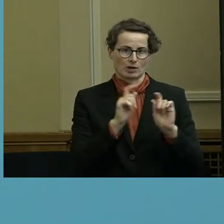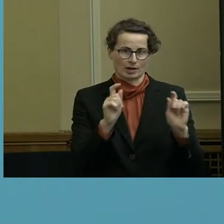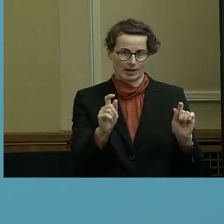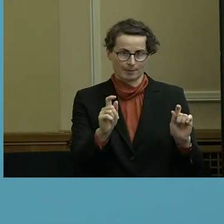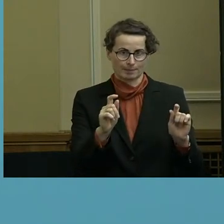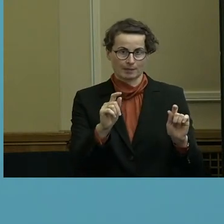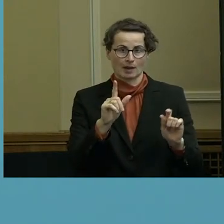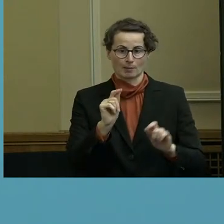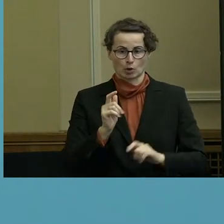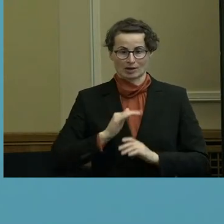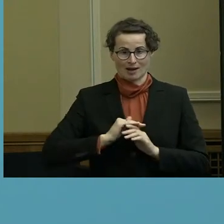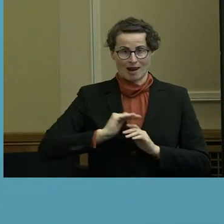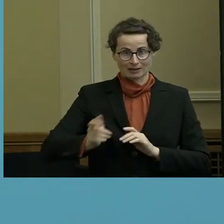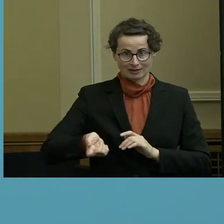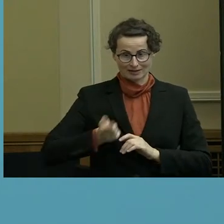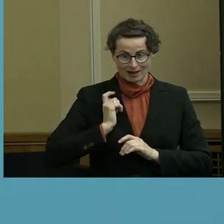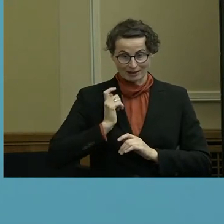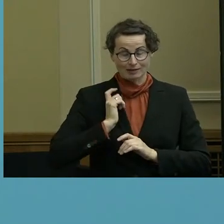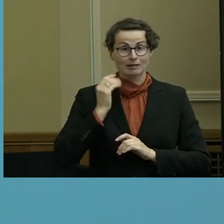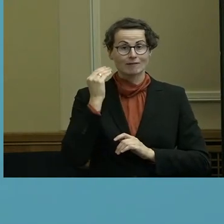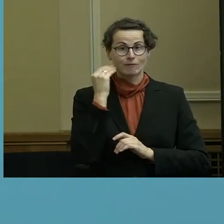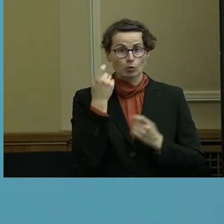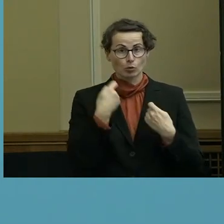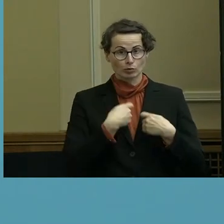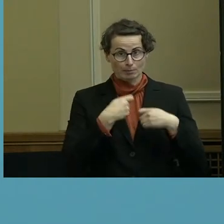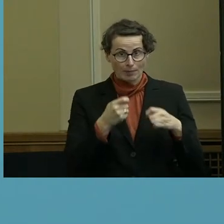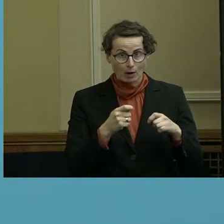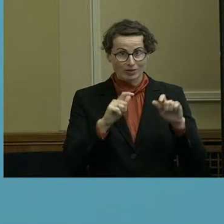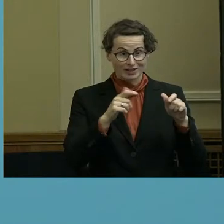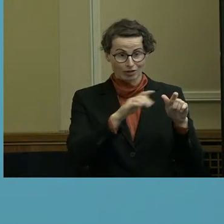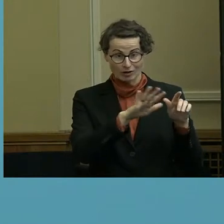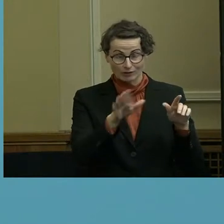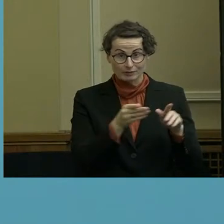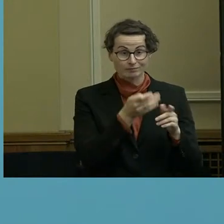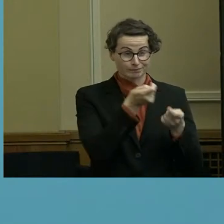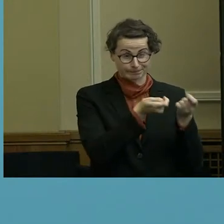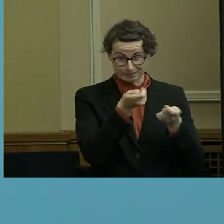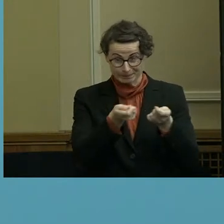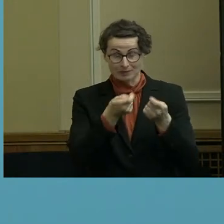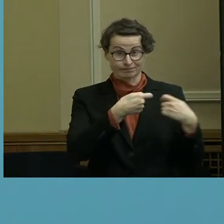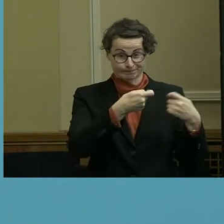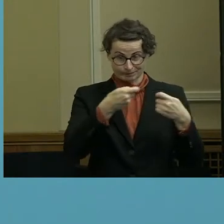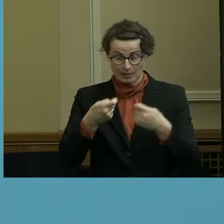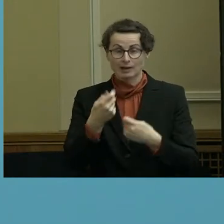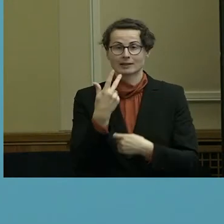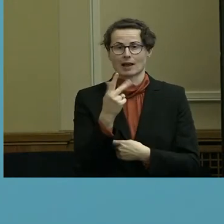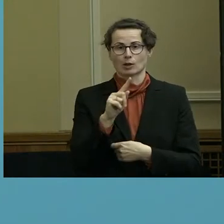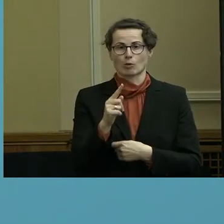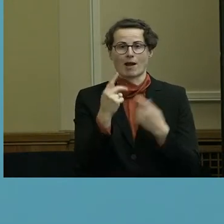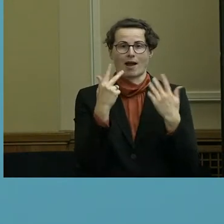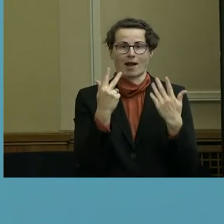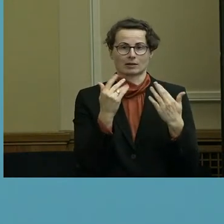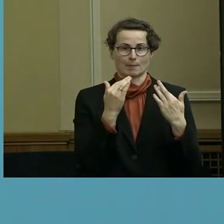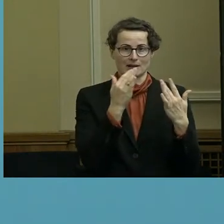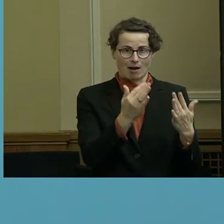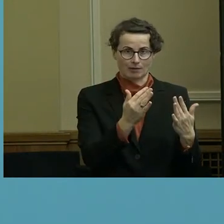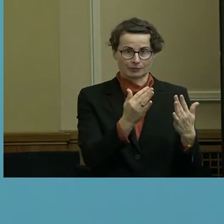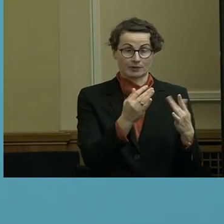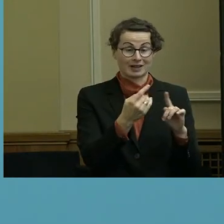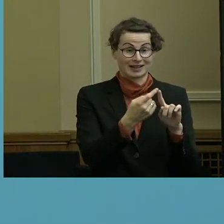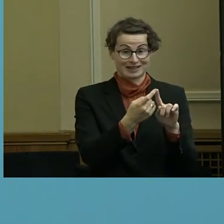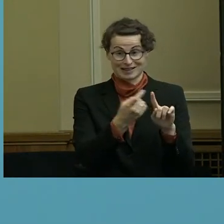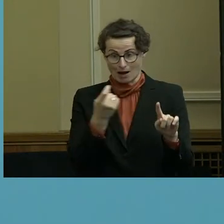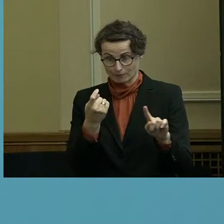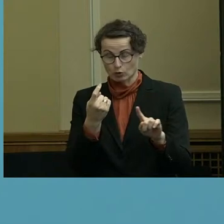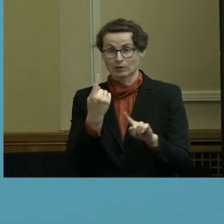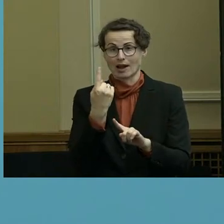landeseigenen Wohnungsbaugesellschaften lagen bei 3,8 Milliarden. Und von diesen 3,8 Milliarden sind 1,6 Milliarden in